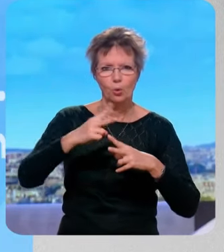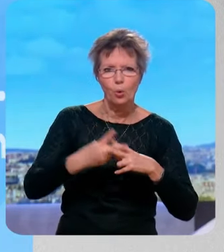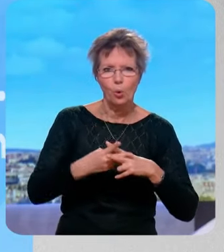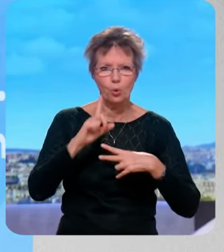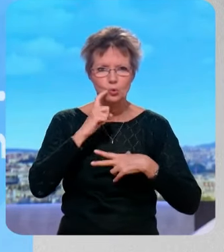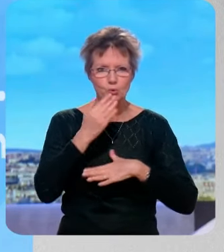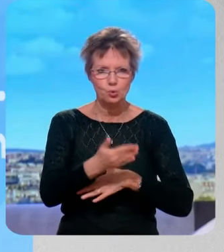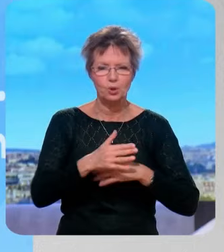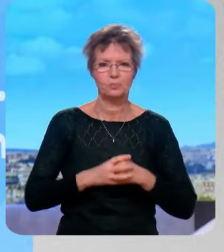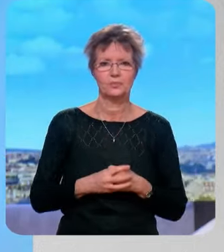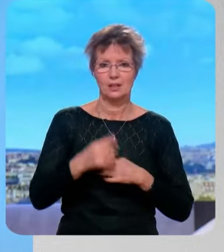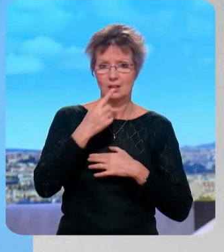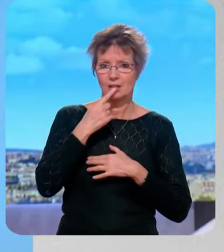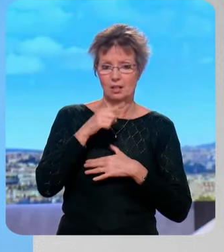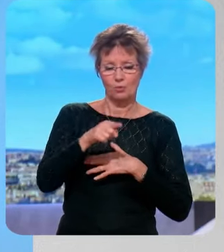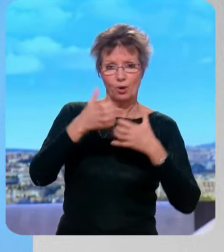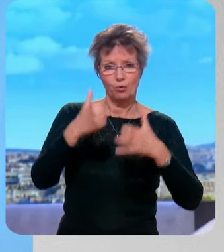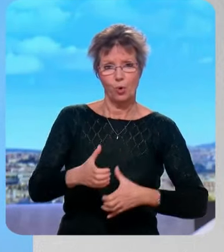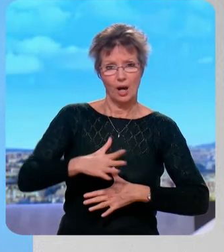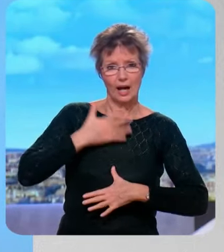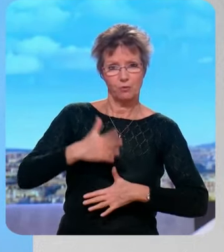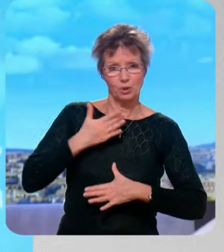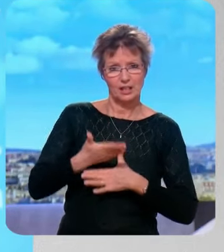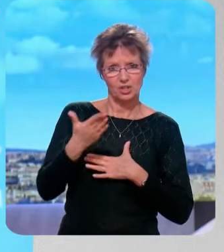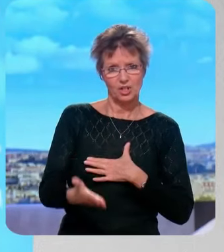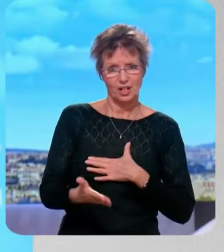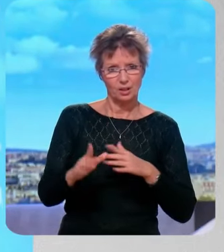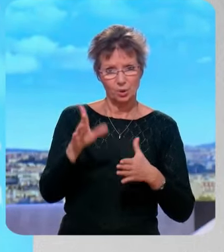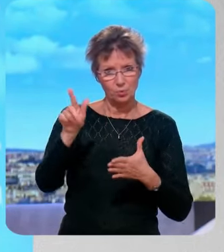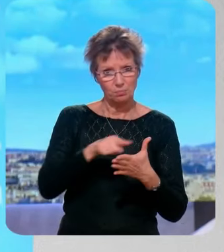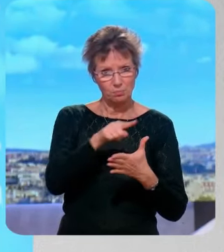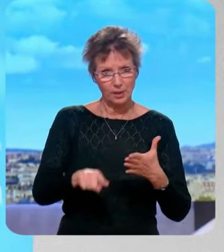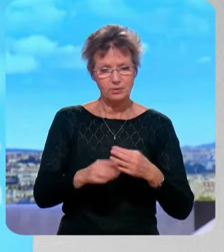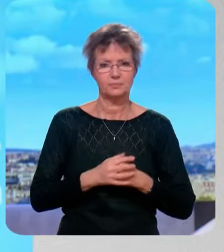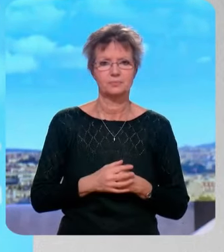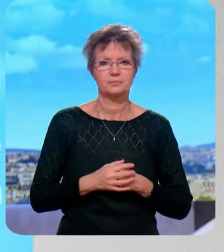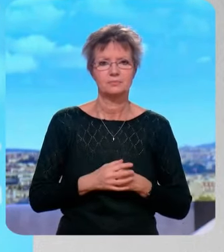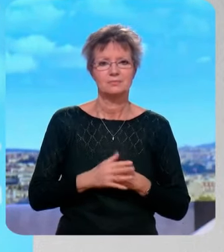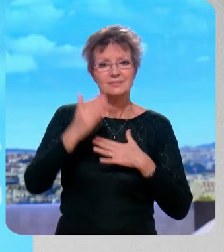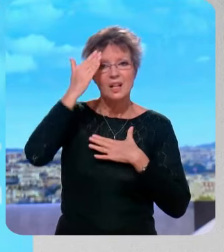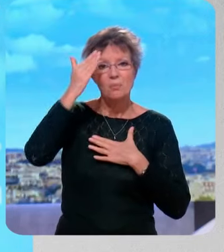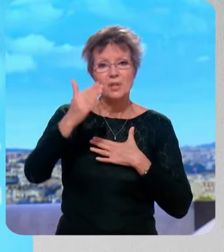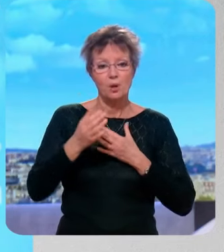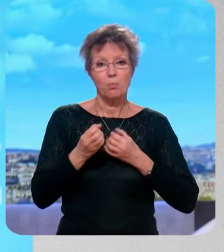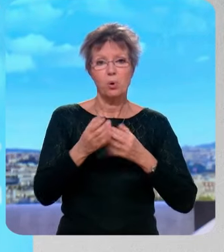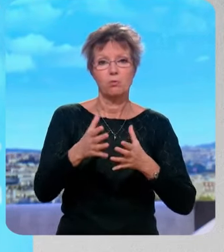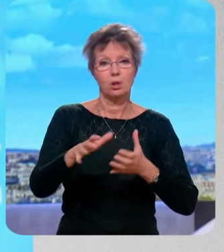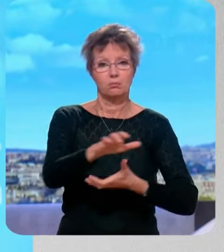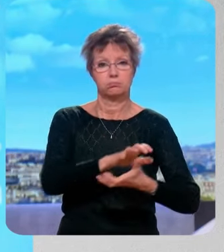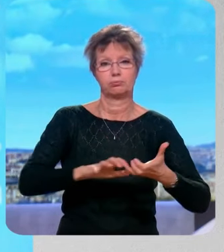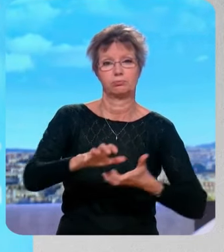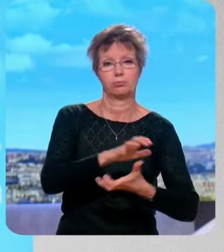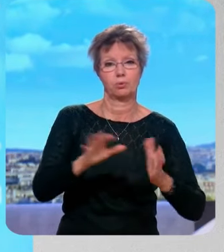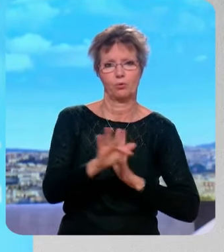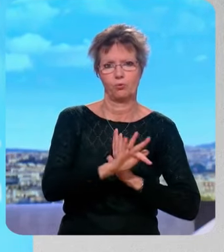concerne le sucre. – Donc vous souhaitez que les avantages sur la volaille, les œufs et le sucre pour l soient supprimés ? – Dès lors qu viennent produire une désorganisation de marché, doit